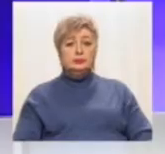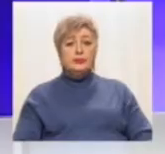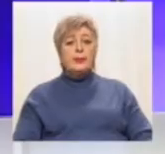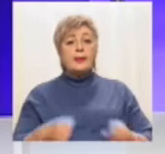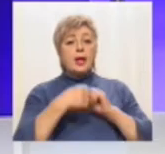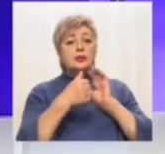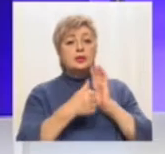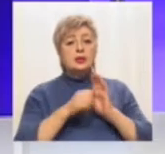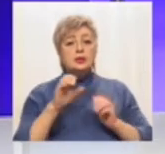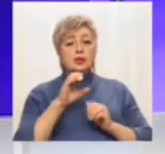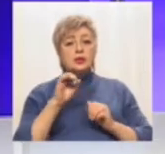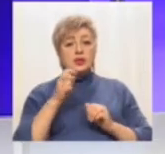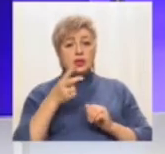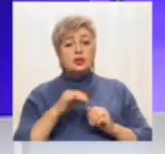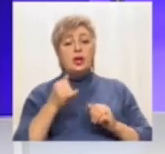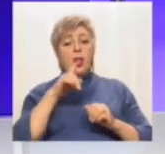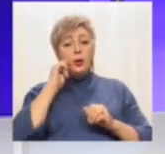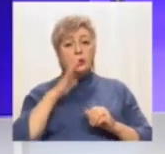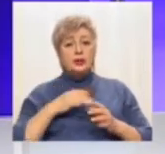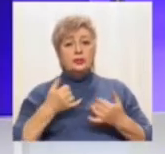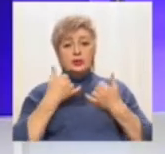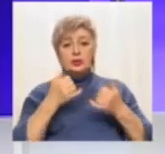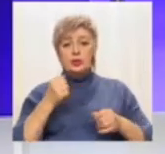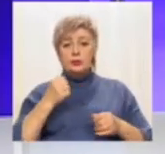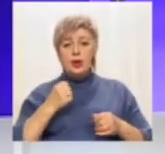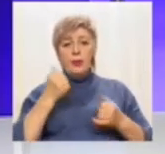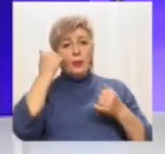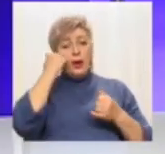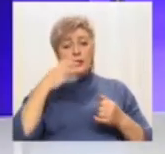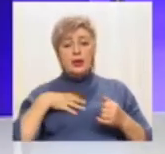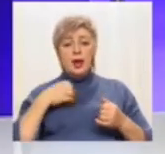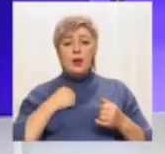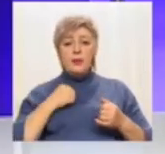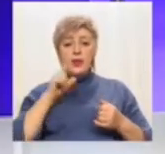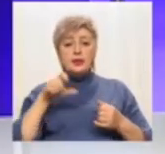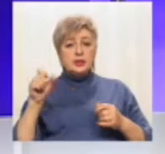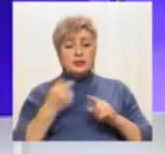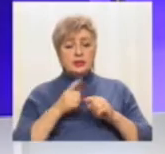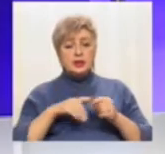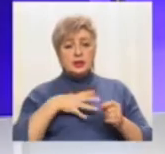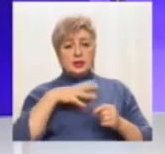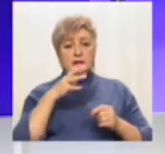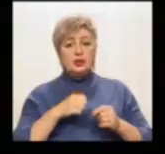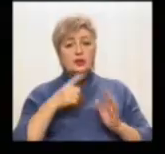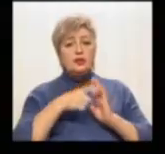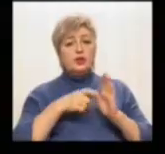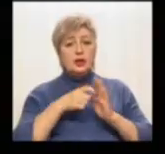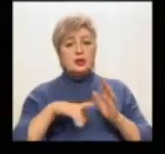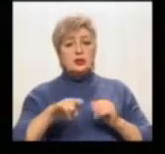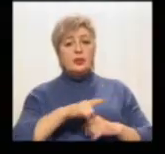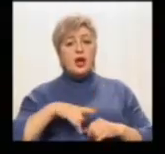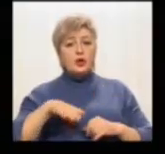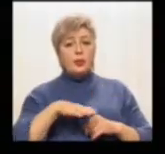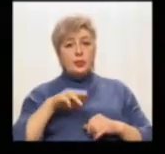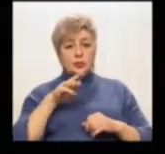16 січня Україна вшановує пам'ять бійців, які загинули за час оборони Донецького міжнародного аеропорту. Литовище мало